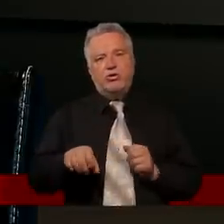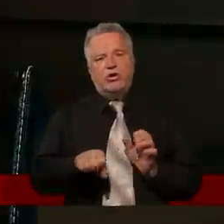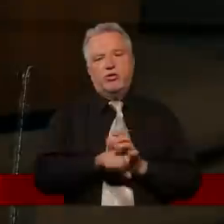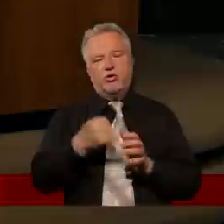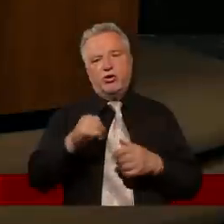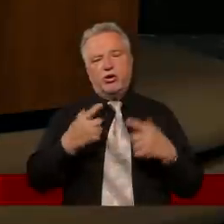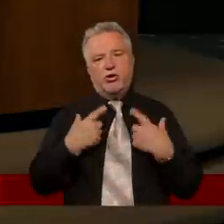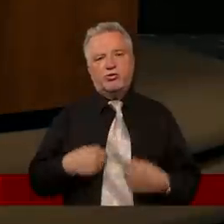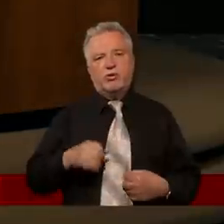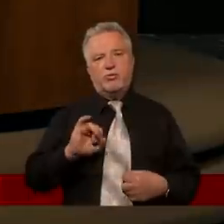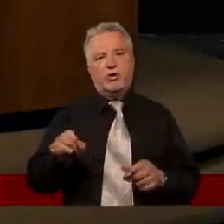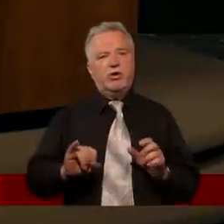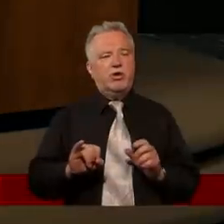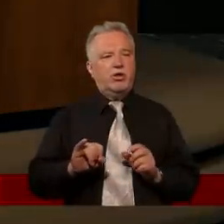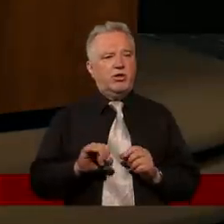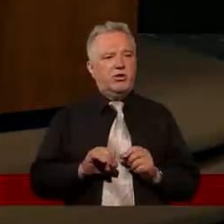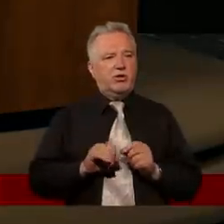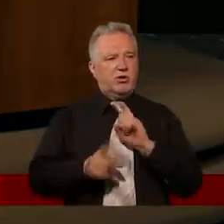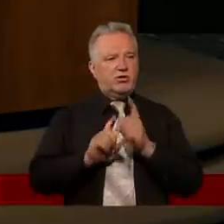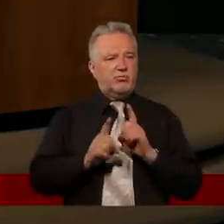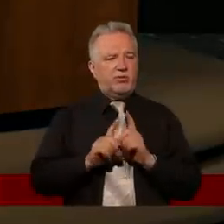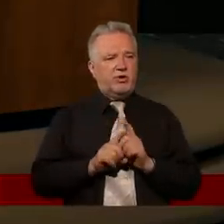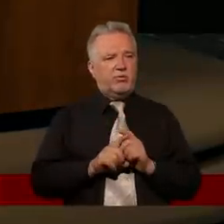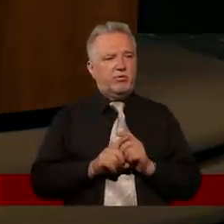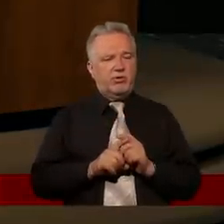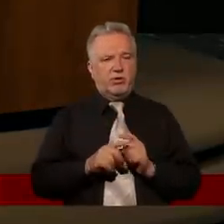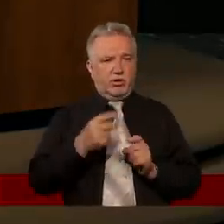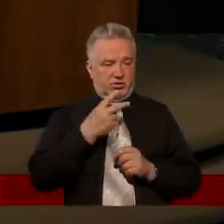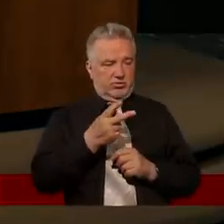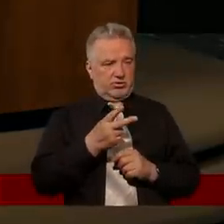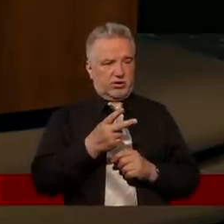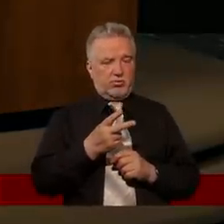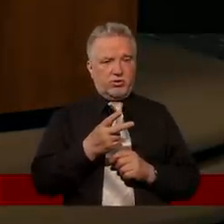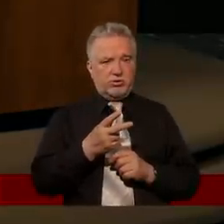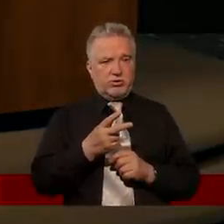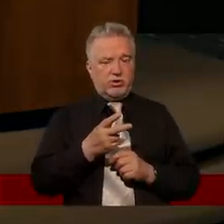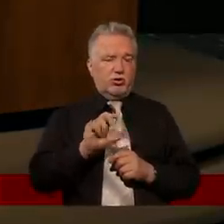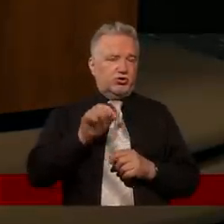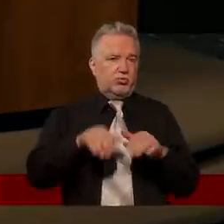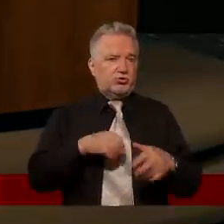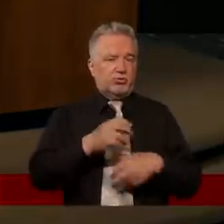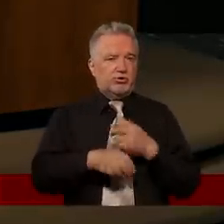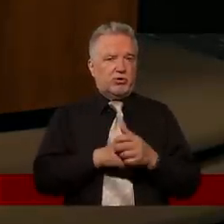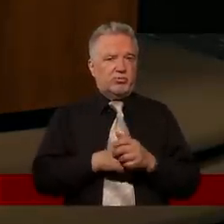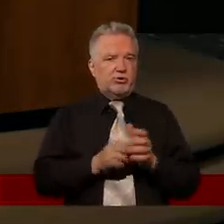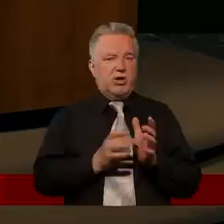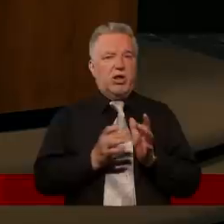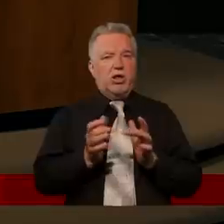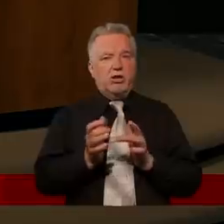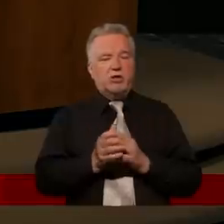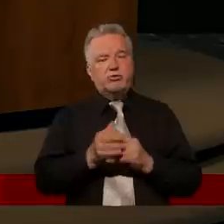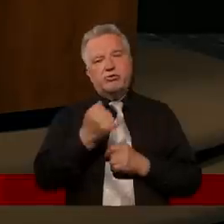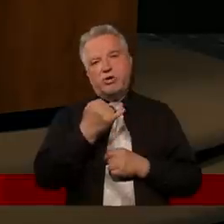No niestety. No niestety. Bo mówię, ty patrz, widziałeś, no to teraz może zróbmy coś. A Jezus